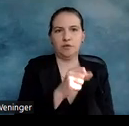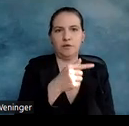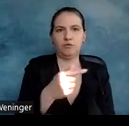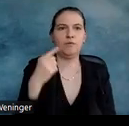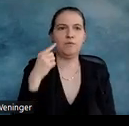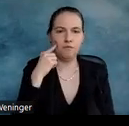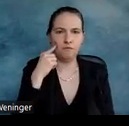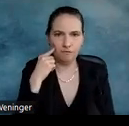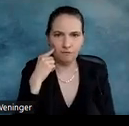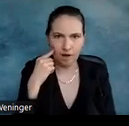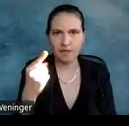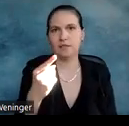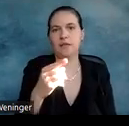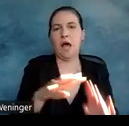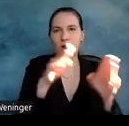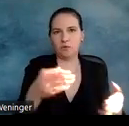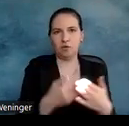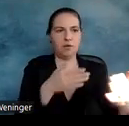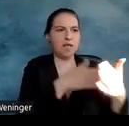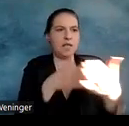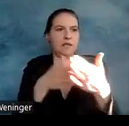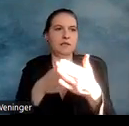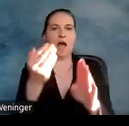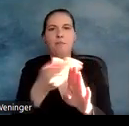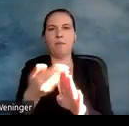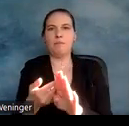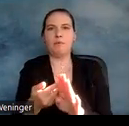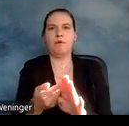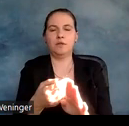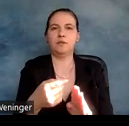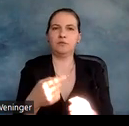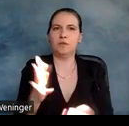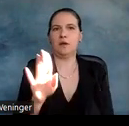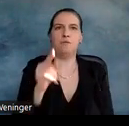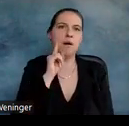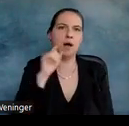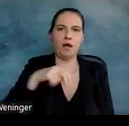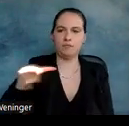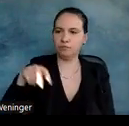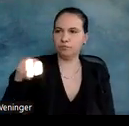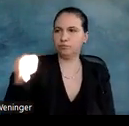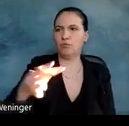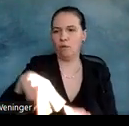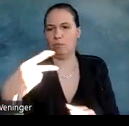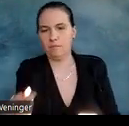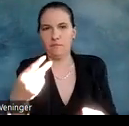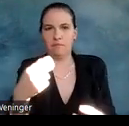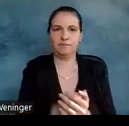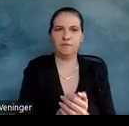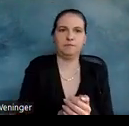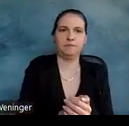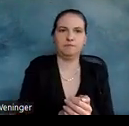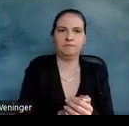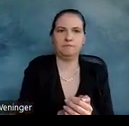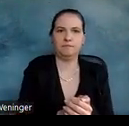und von Hindernissen sein muss, damit ihre Mutter sich frei bewegen konnte, ohne zu stolpern und über Schuhe oder Spielzeuge im Flur zu fallen. Das hat sie